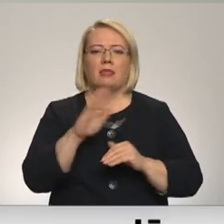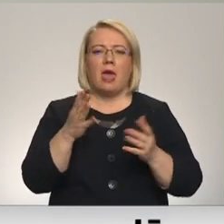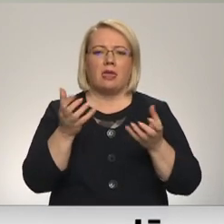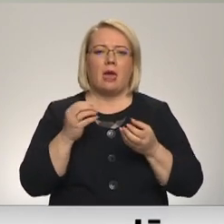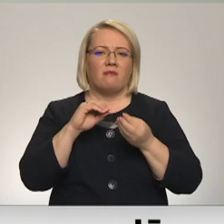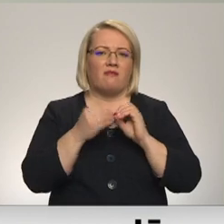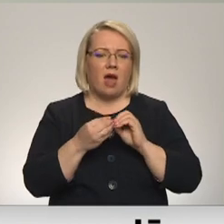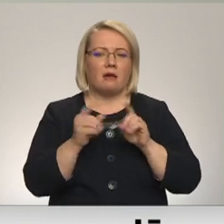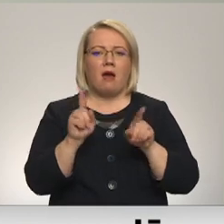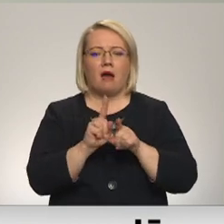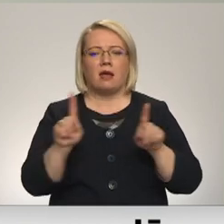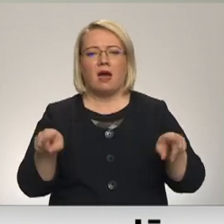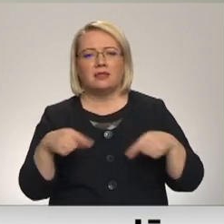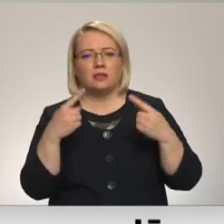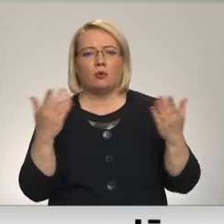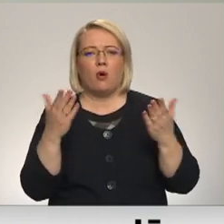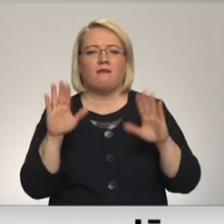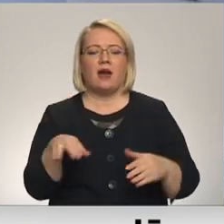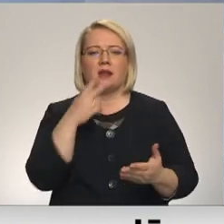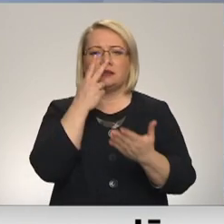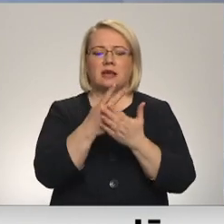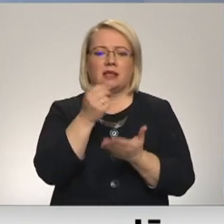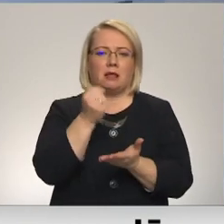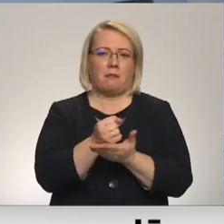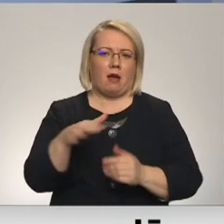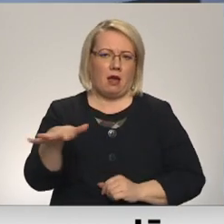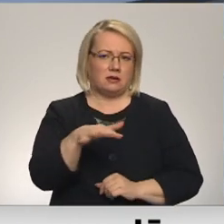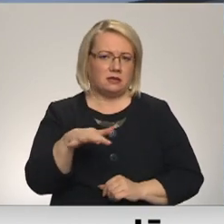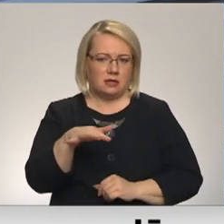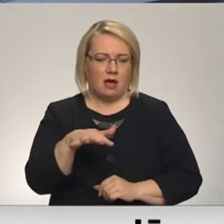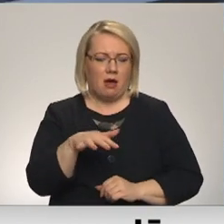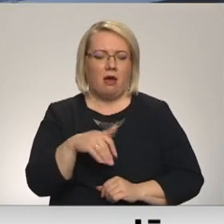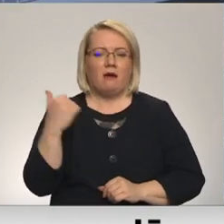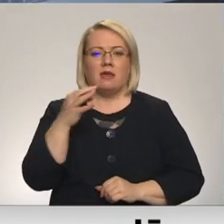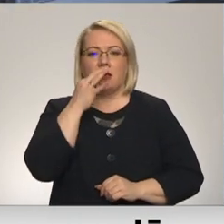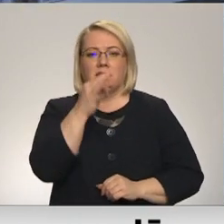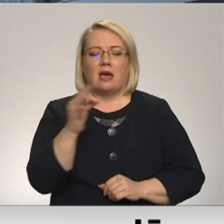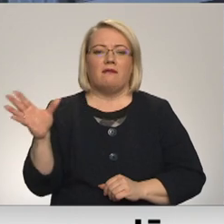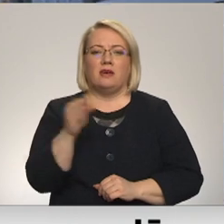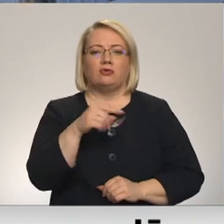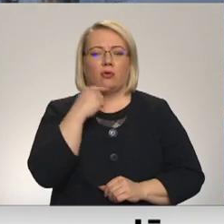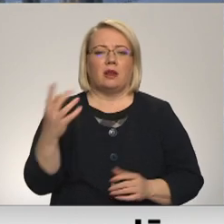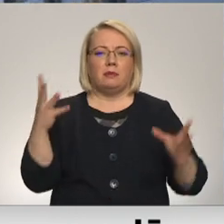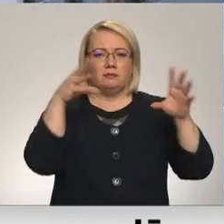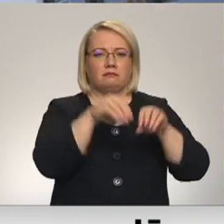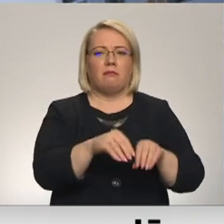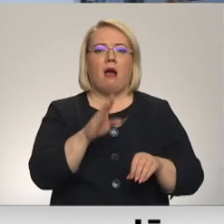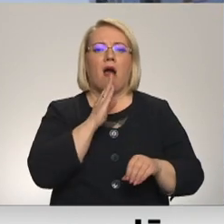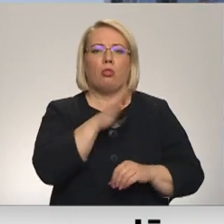attīstību, ko varētu saskatīt šajā pagastā. Viņi visu cenšas centralizēt alūksnē un